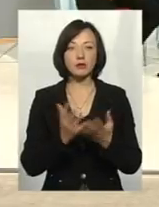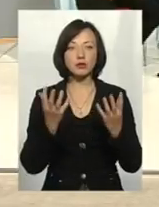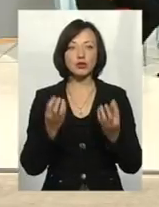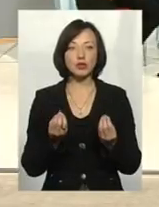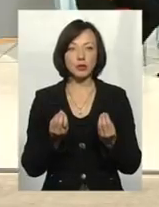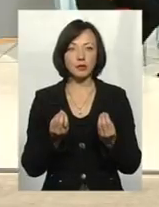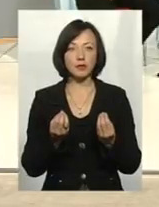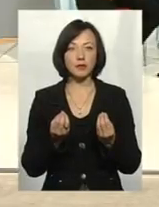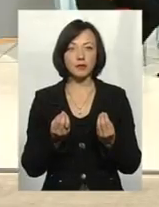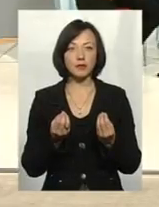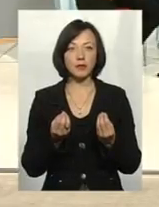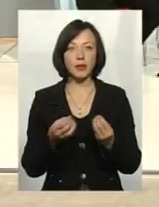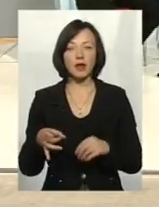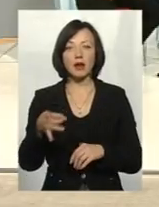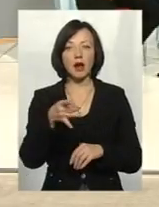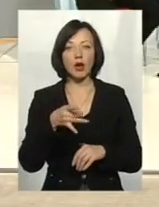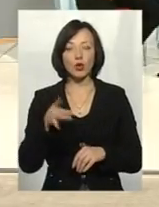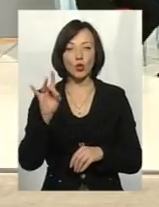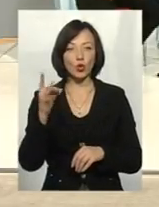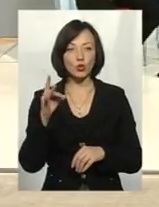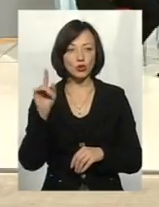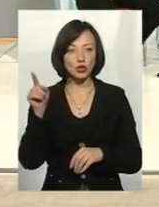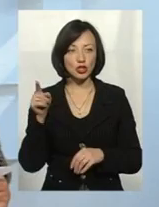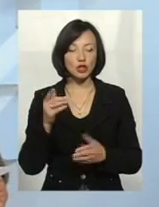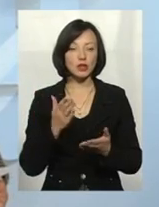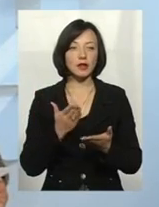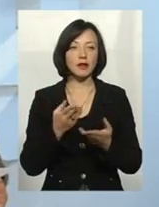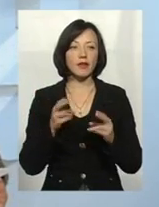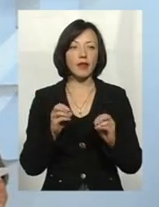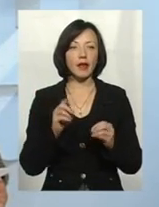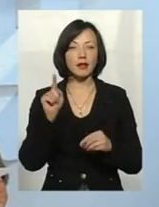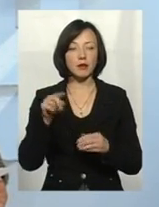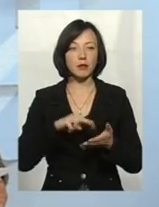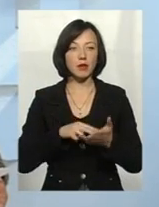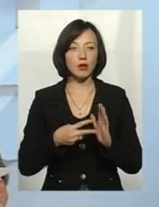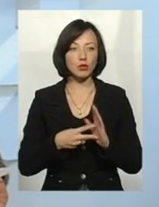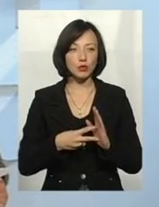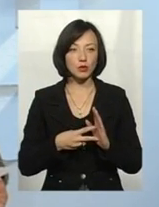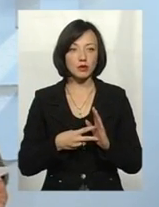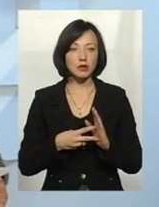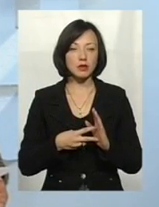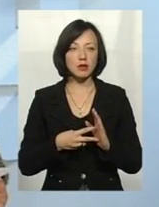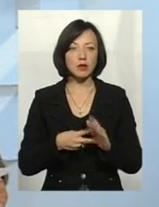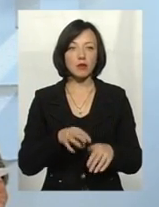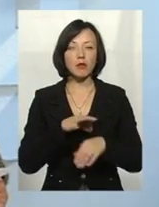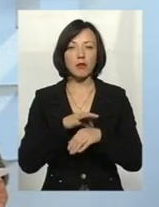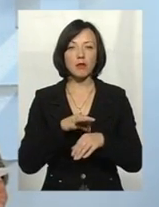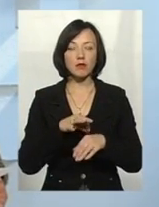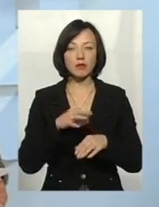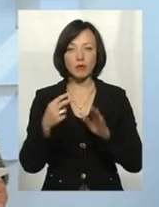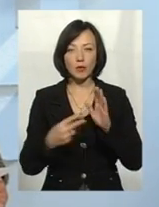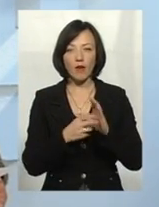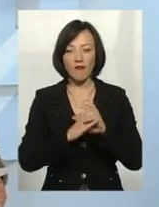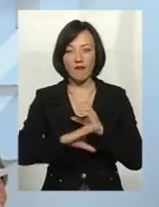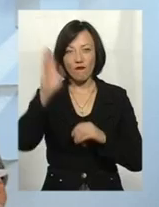мікрорайон Ружична, де планується проведення водогону, а чи